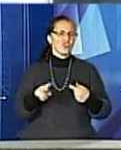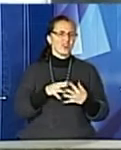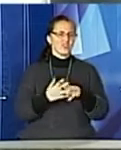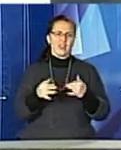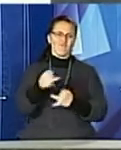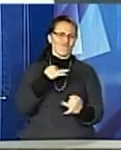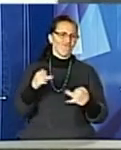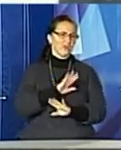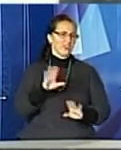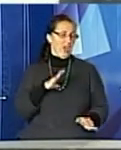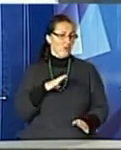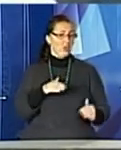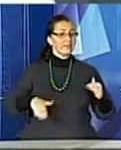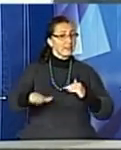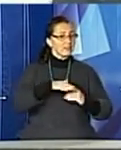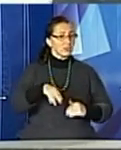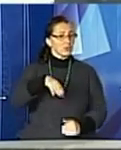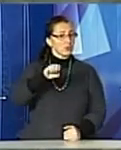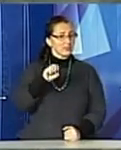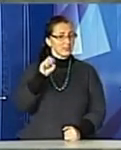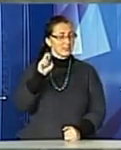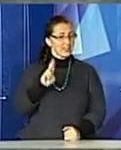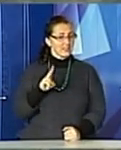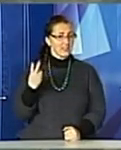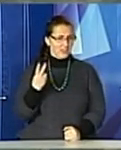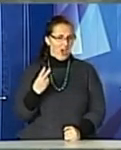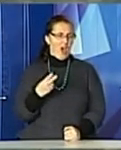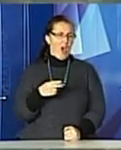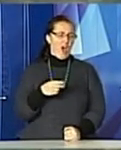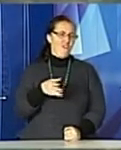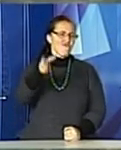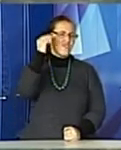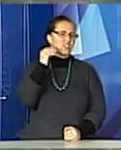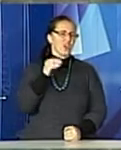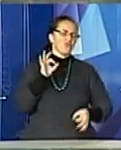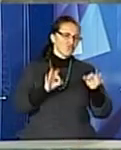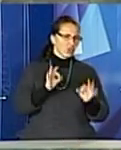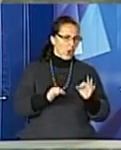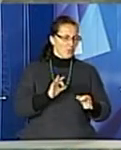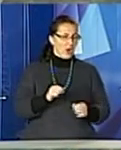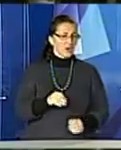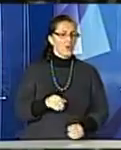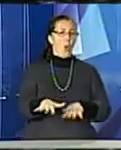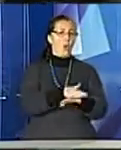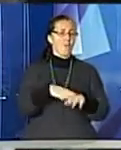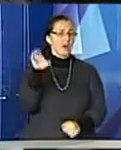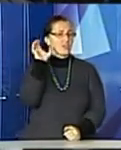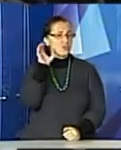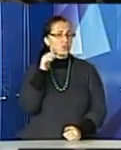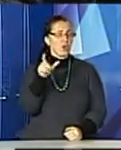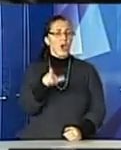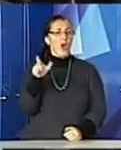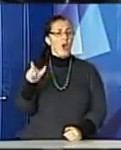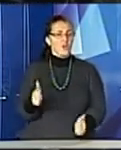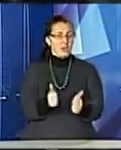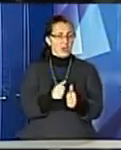заявили, територію ТЕЦ-2 вважають найбільш оптимальною для будівництва сміттєперробного заводу. Громадські слухання із жителями прилеглих сіл